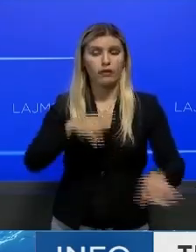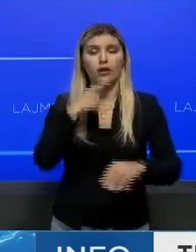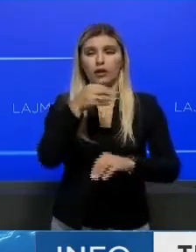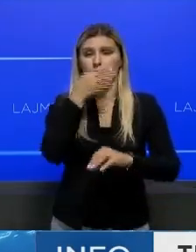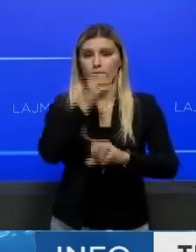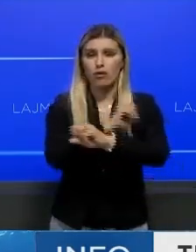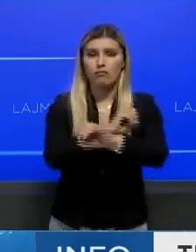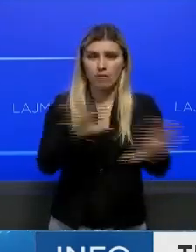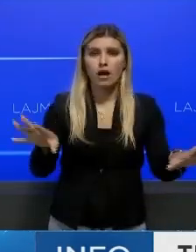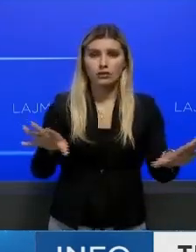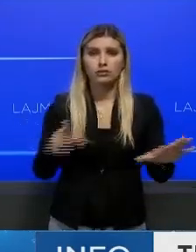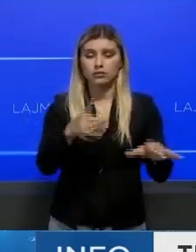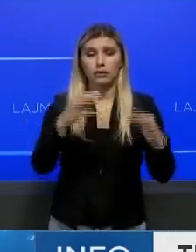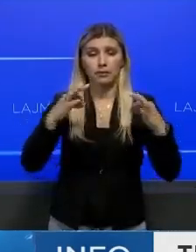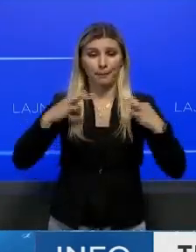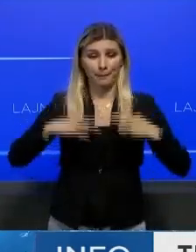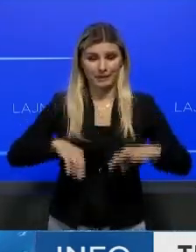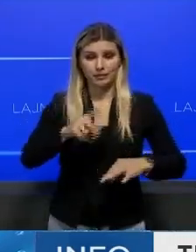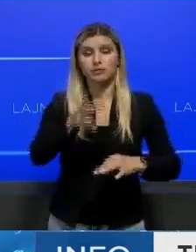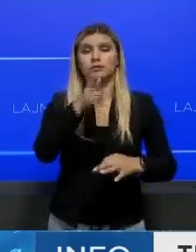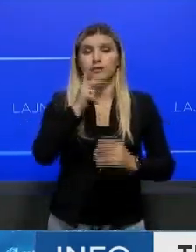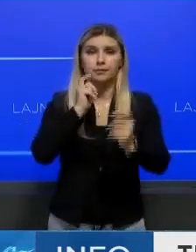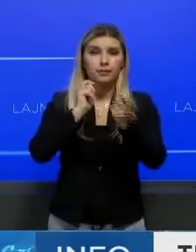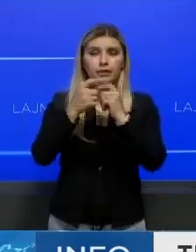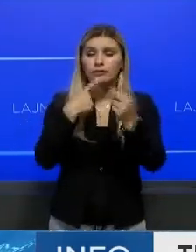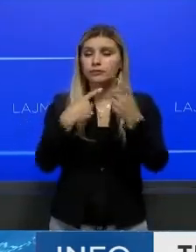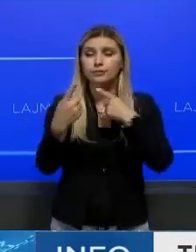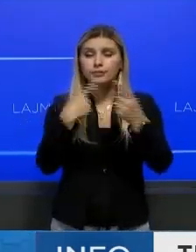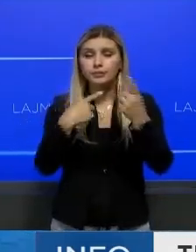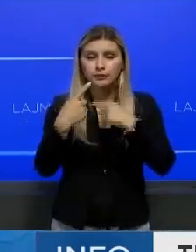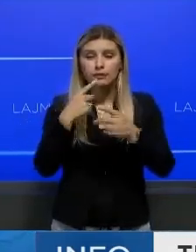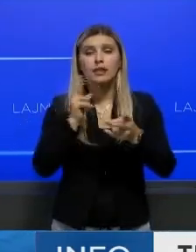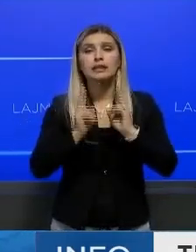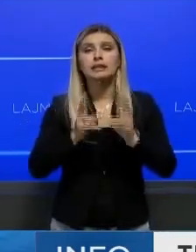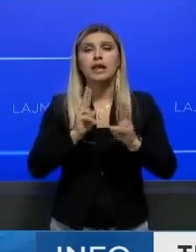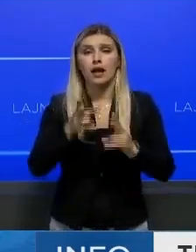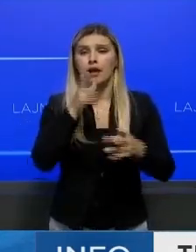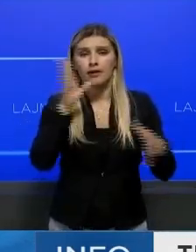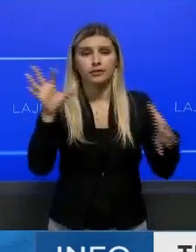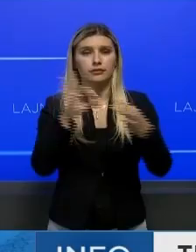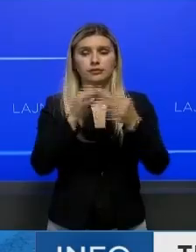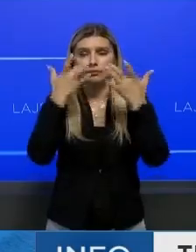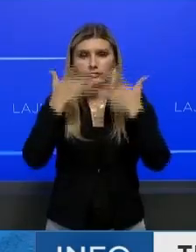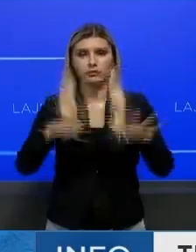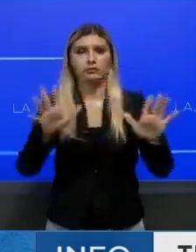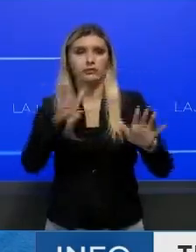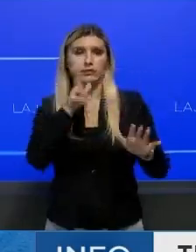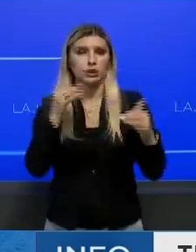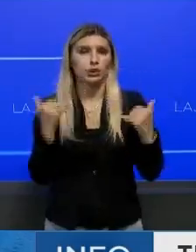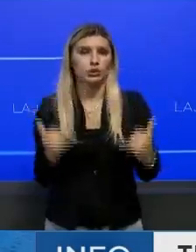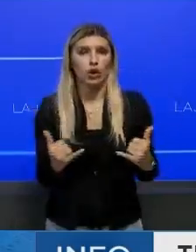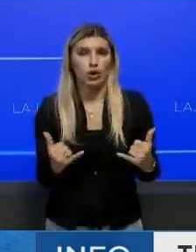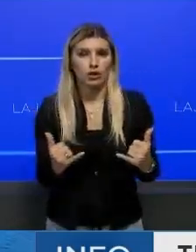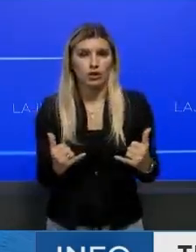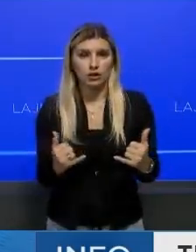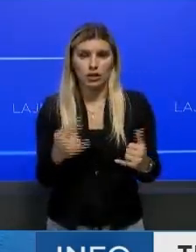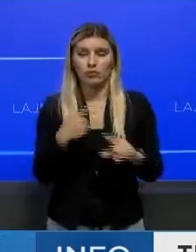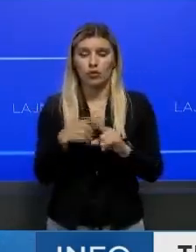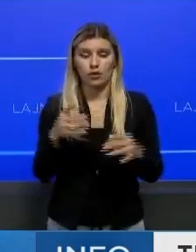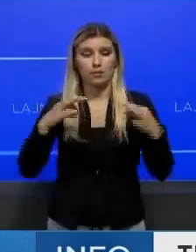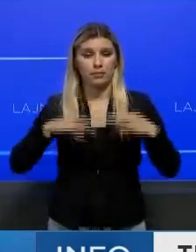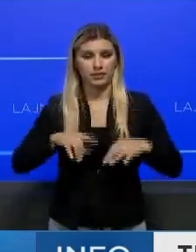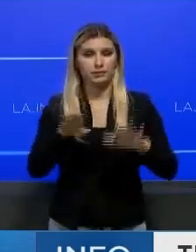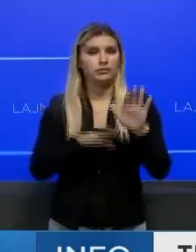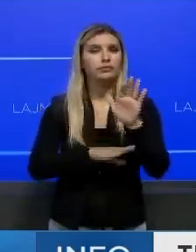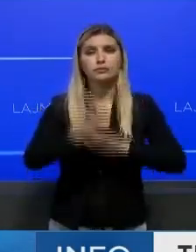presidenti Rajapaksha do të bëj marveshi për të dërguar letrën e ti zyrtare të dërheqen sot, a i shtoj se presidenti i cili